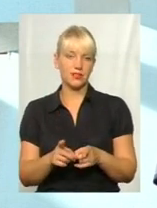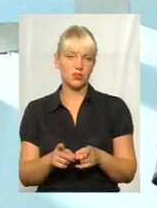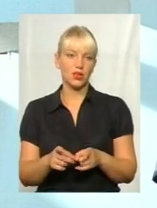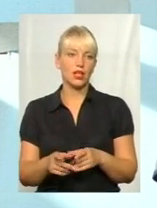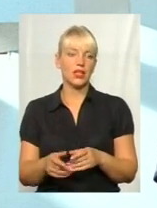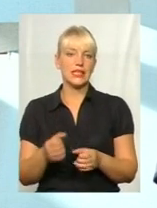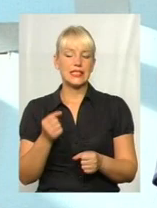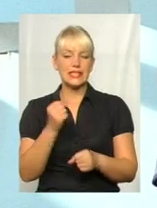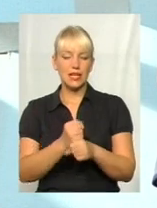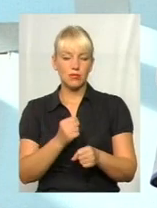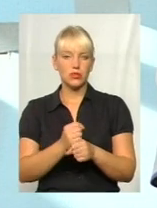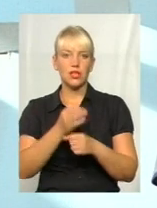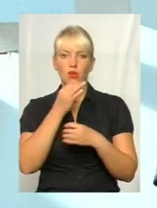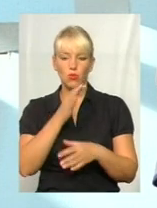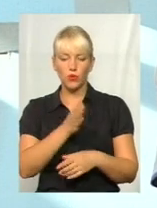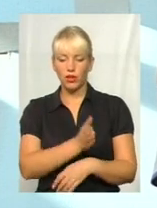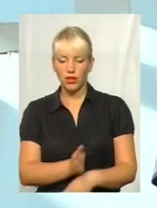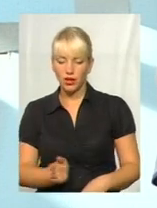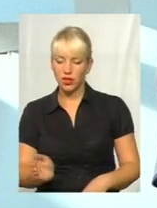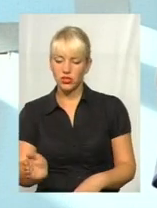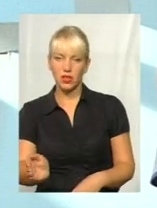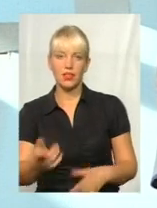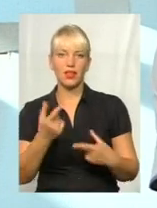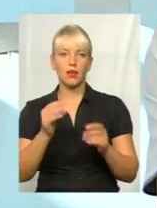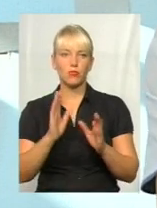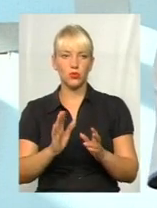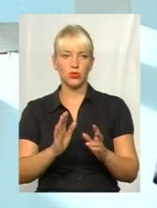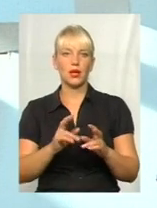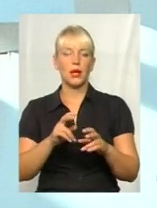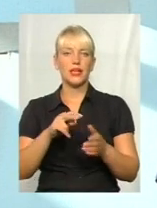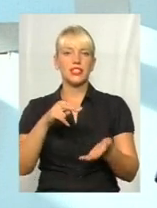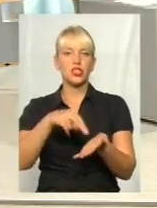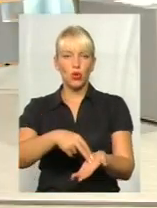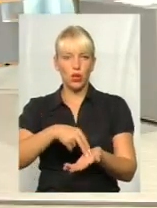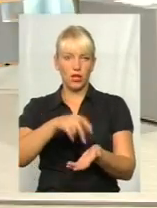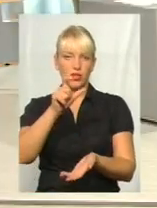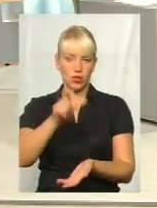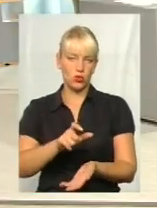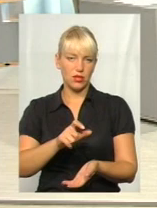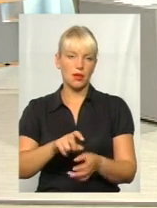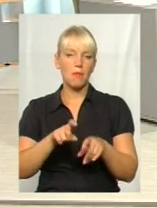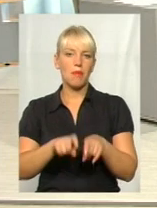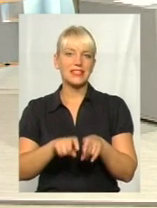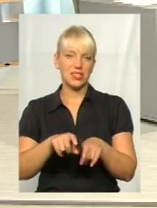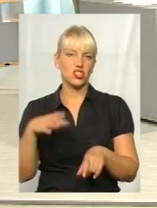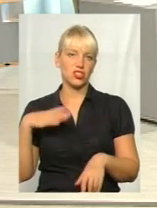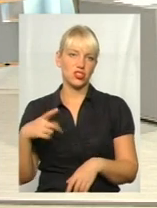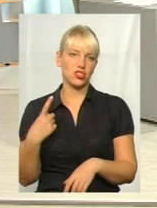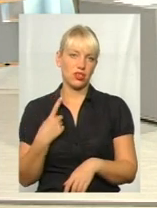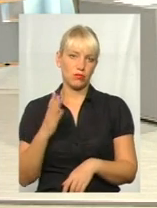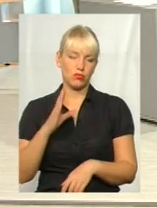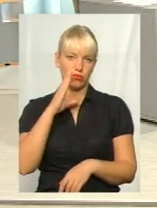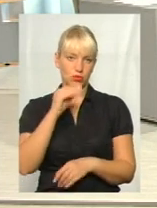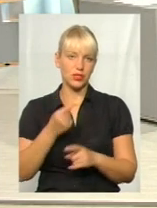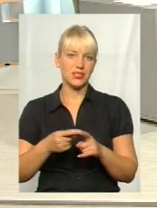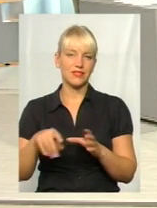запрацює люба кишення, і там, де будуть пасажири, де буде чекати пасажир. Там транспортний засіб завжди і зупиниться. Це